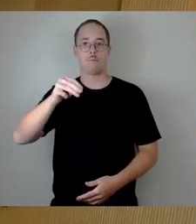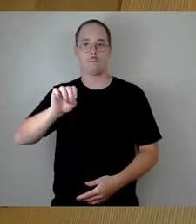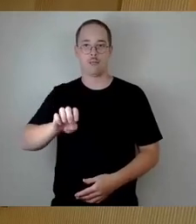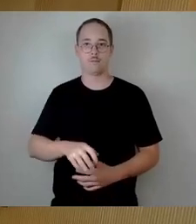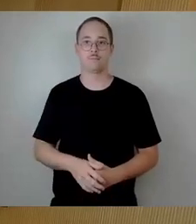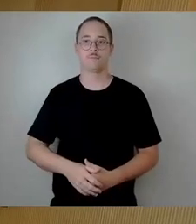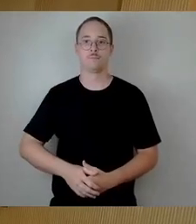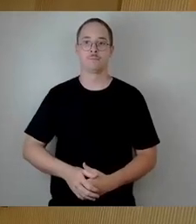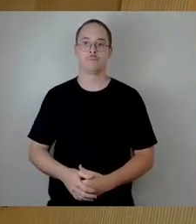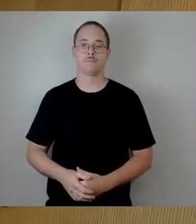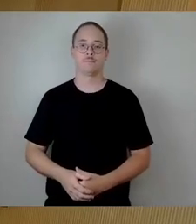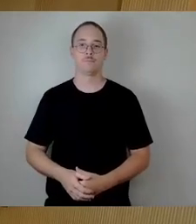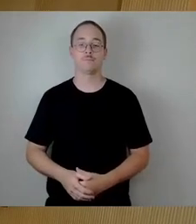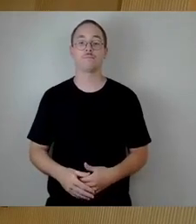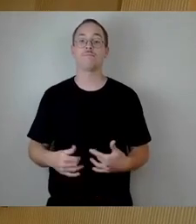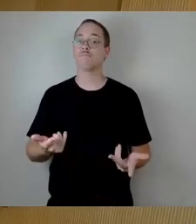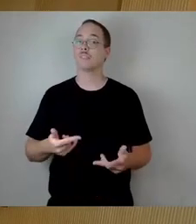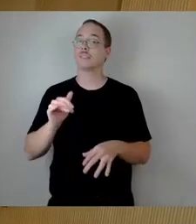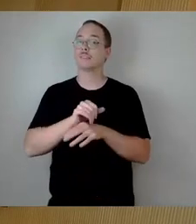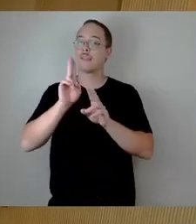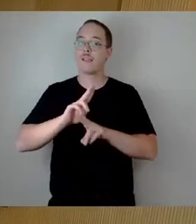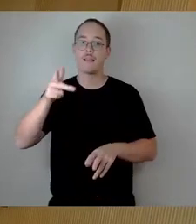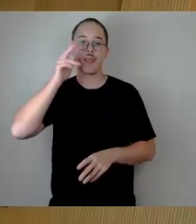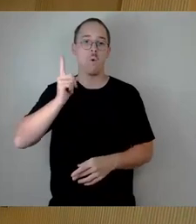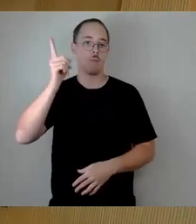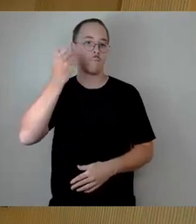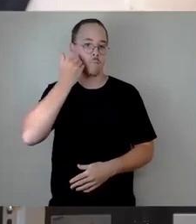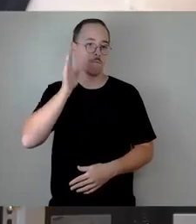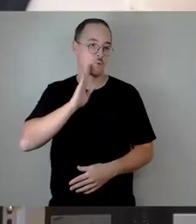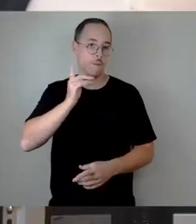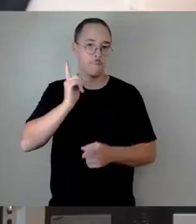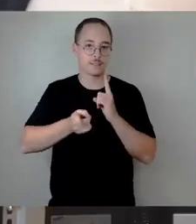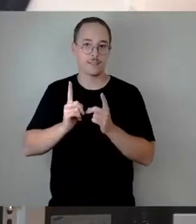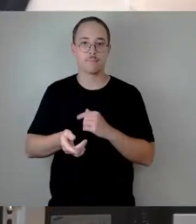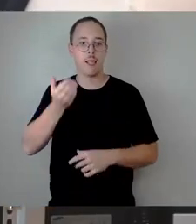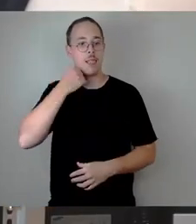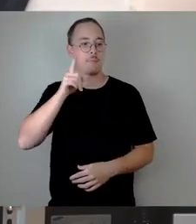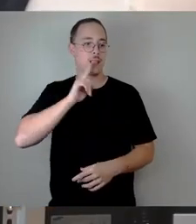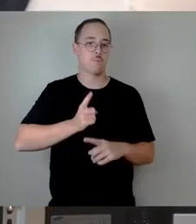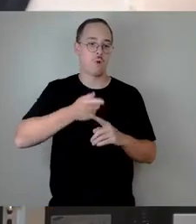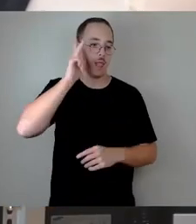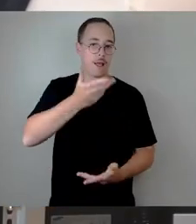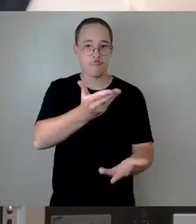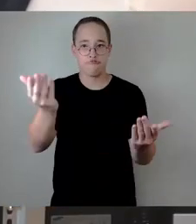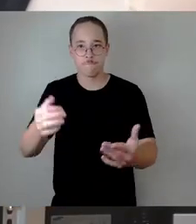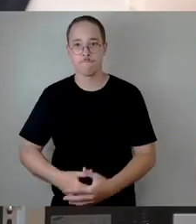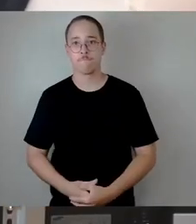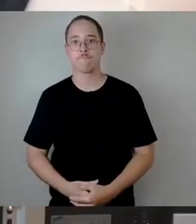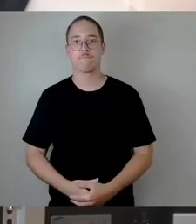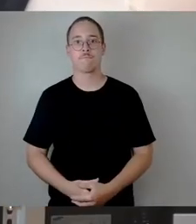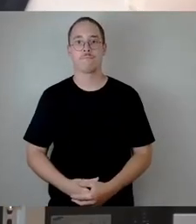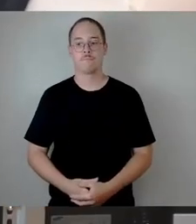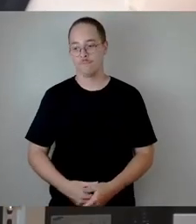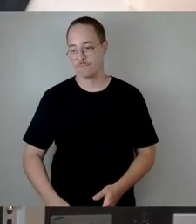Sehr geehrter Herr Oberbürgermeister, meine verehrten Damen und Herren. Hier handelt es sich um eine Premiere. Zum ersten Mal